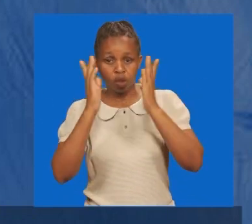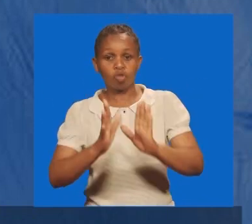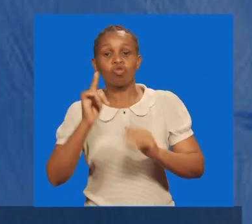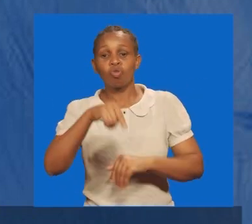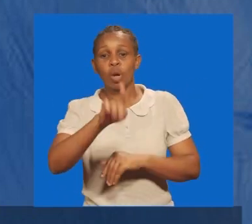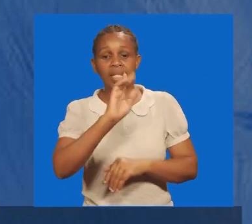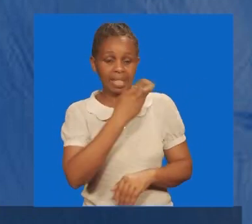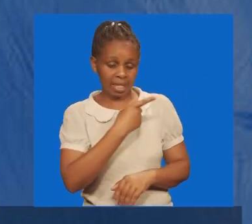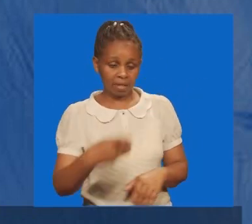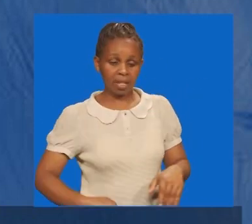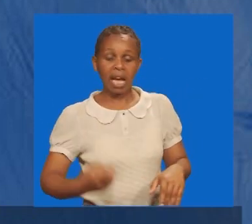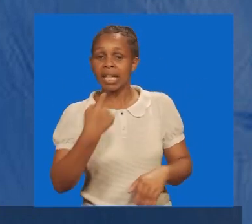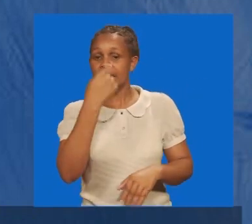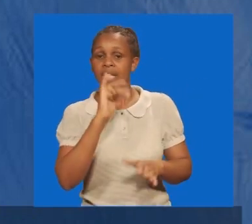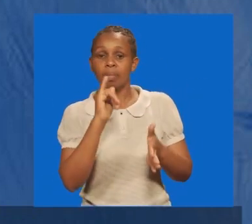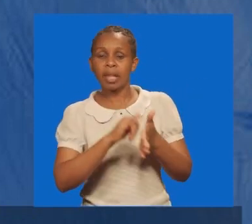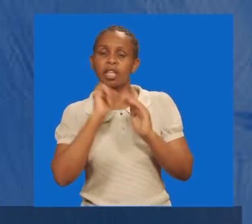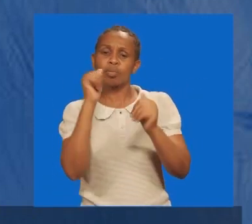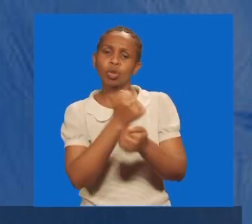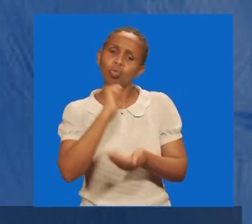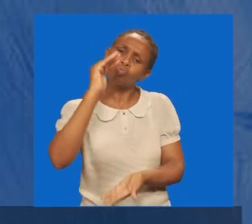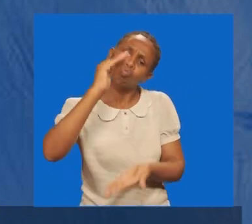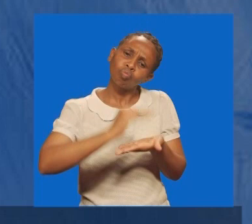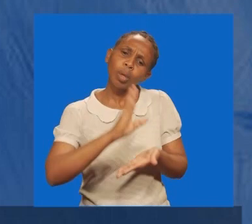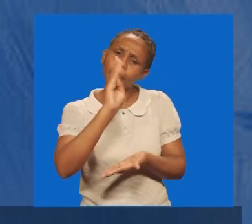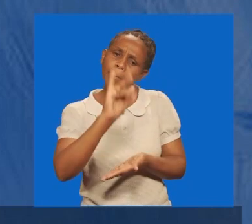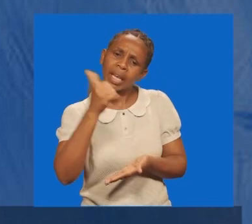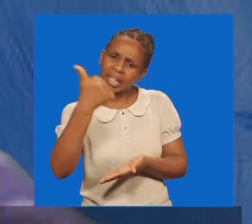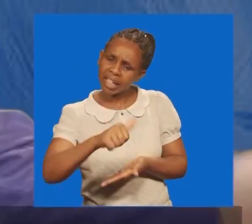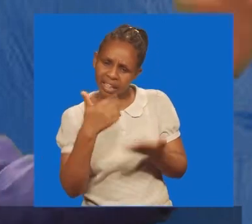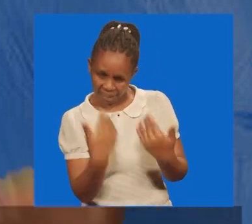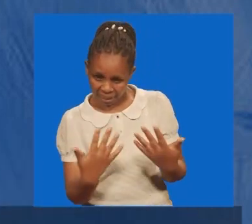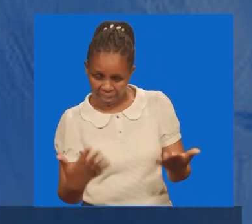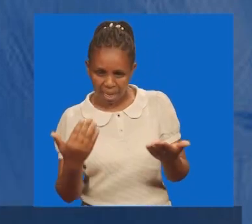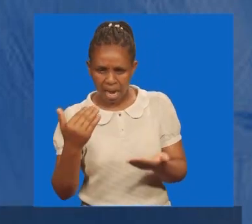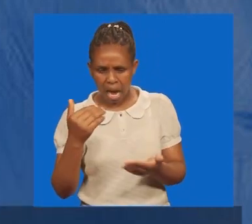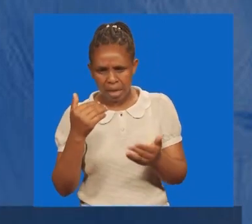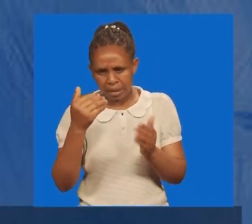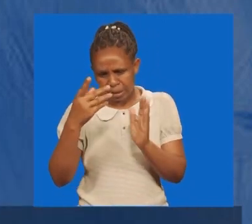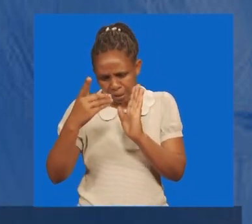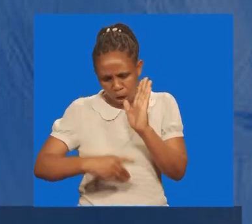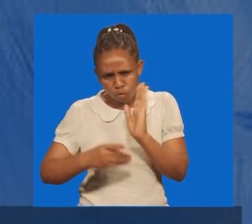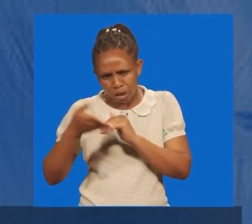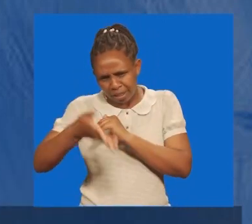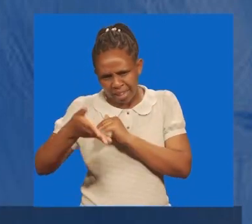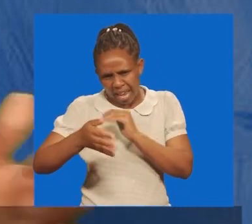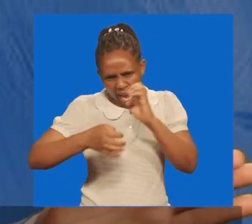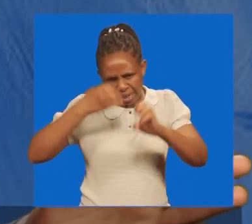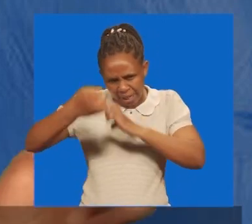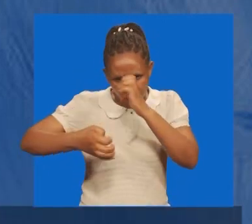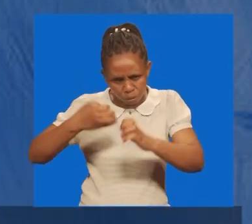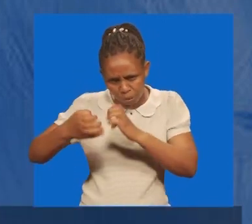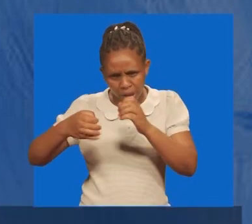na hudipala nasema, ata pungukiwa, na kitu, na pale chinyanandala kuelezea, katika